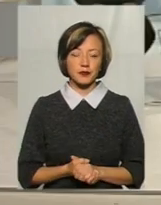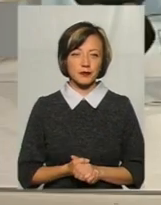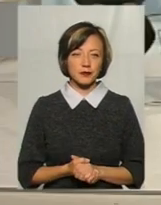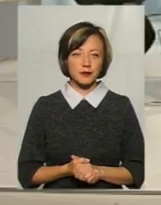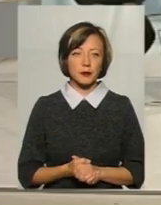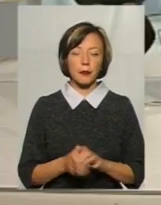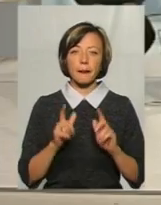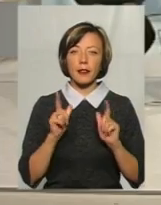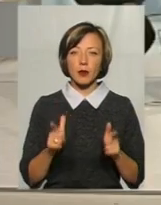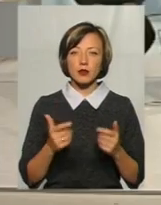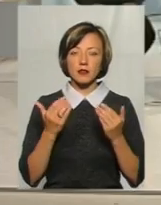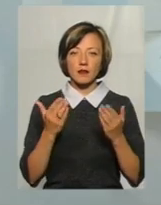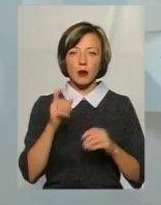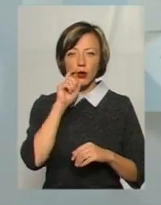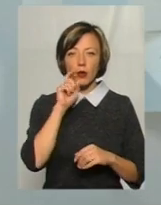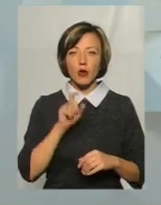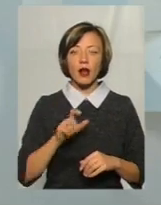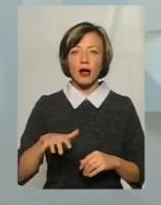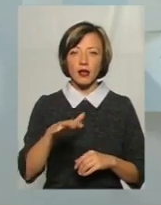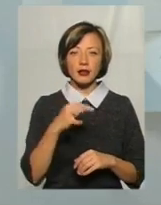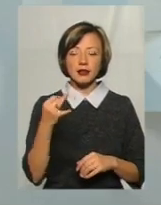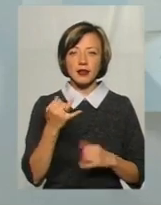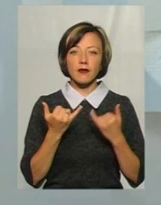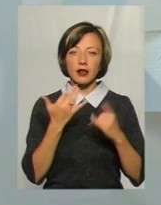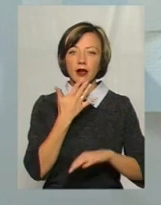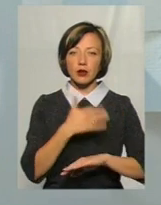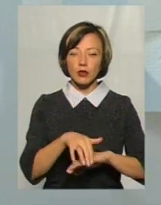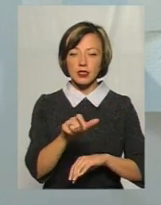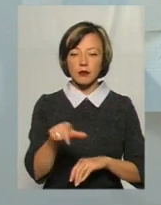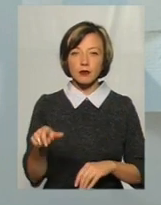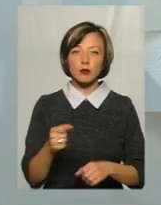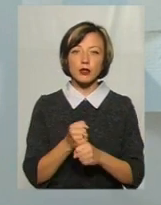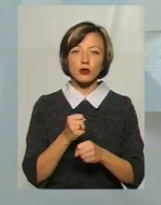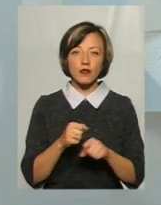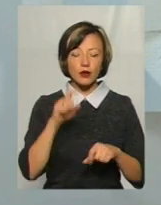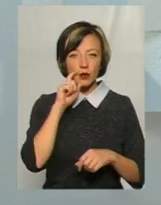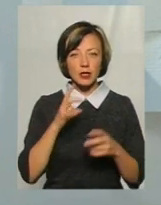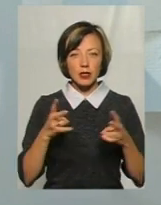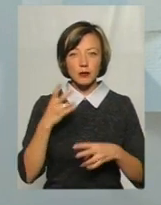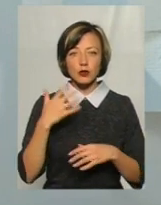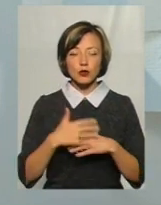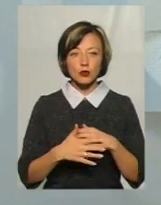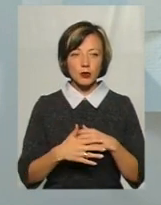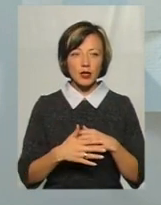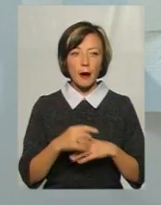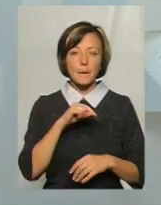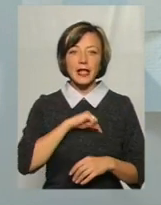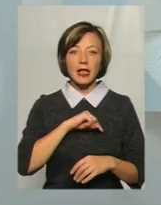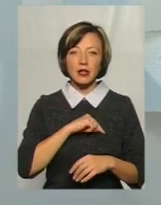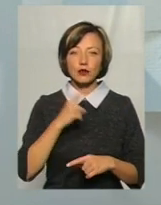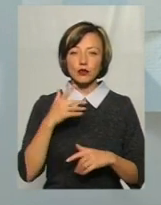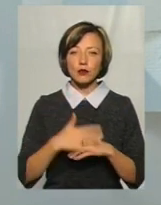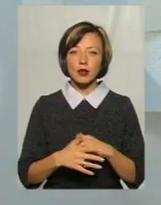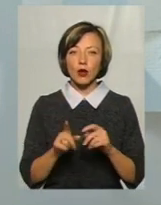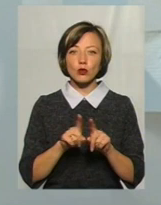Погоджу з вами, що Україна цікава для іноземців, але для того, щоб працювати в Україні, треба зрозуміти її менталітет, зрозуміти її